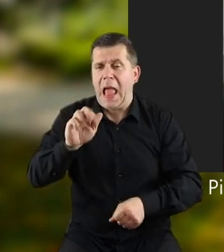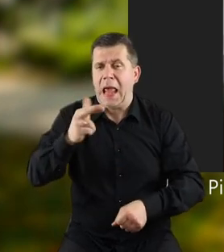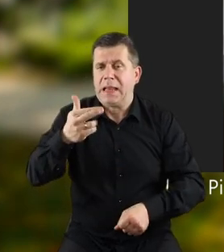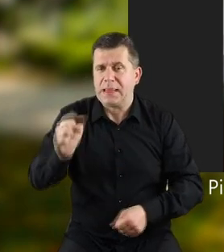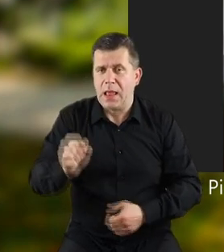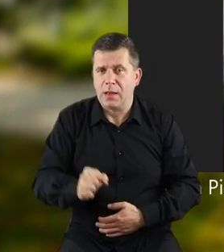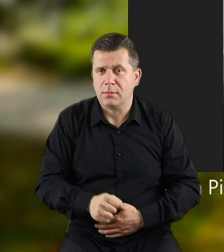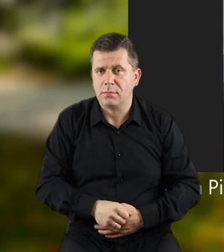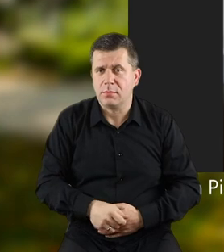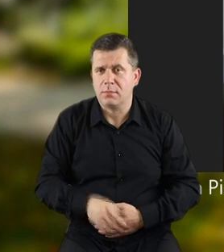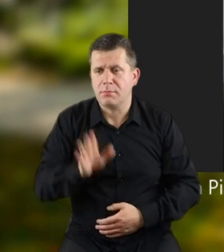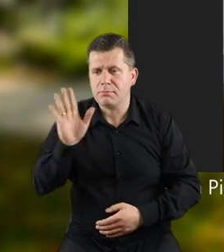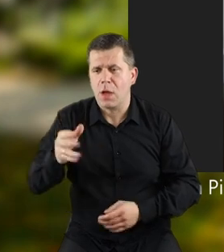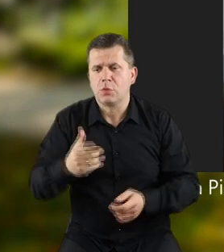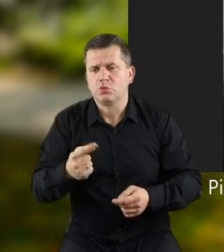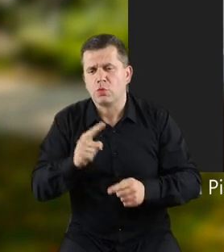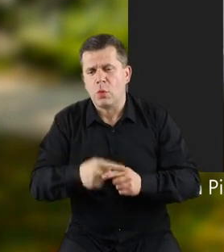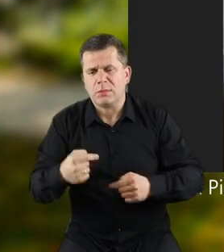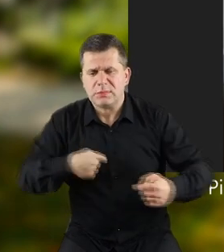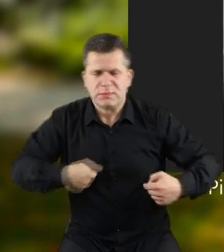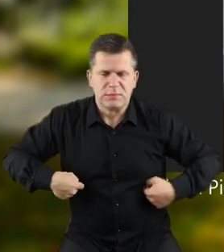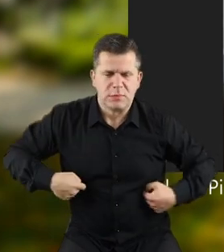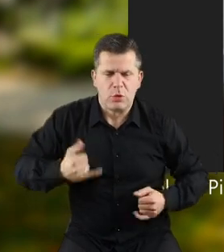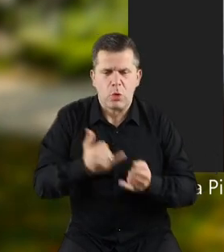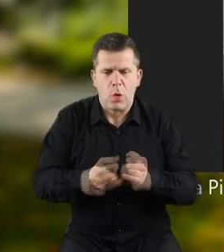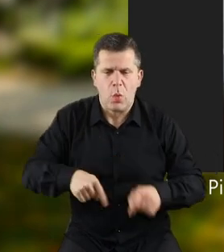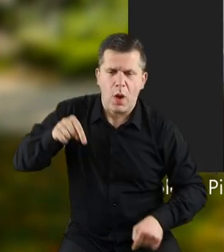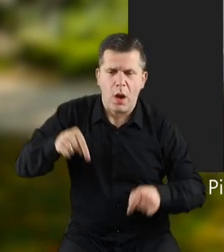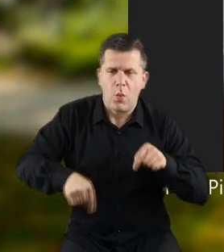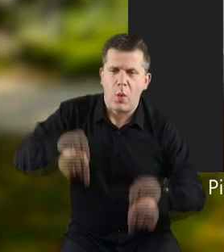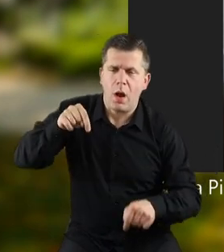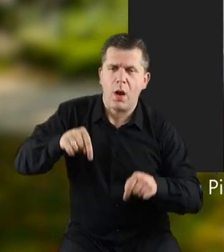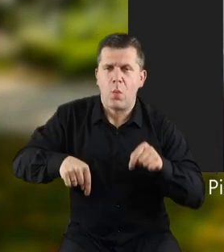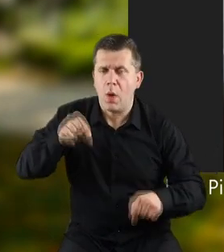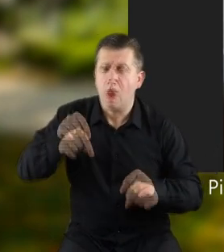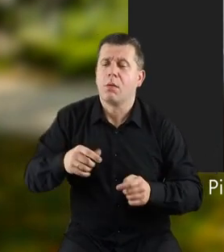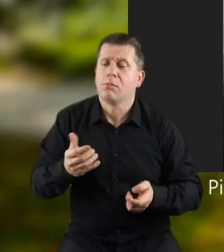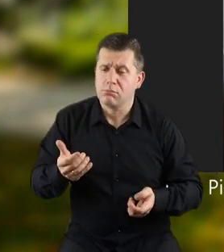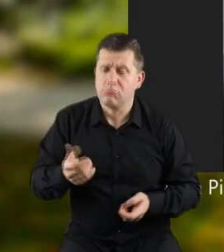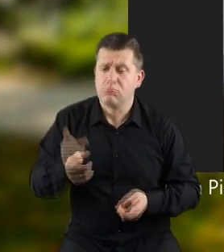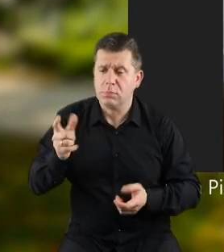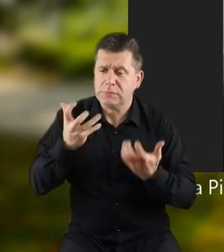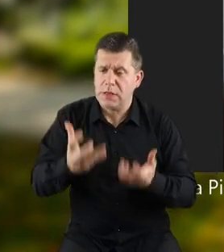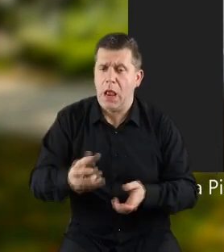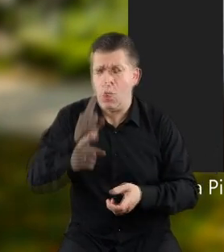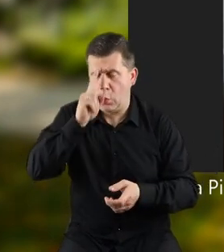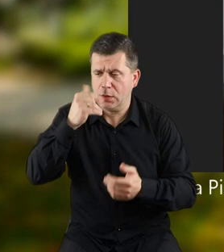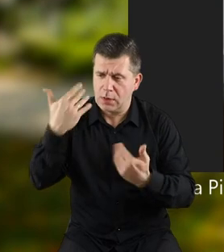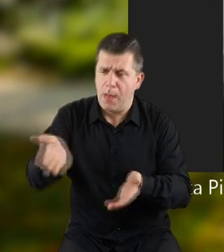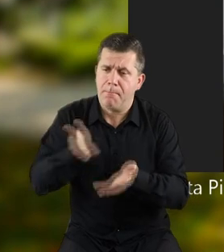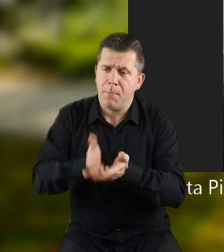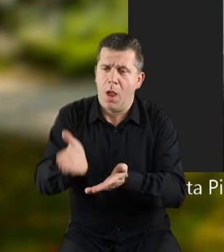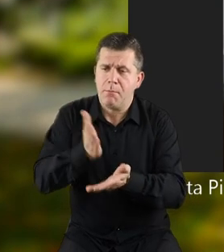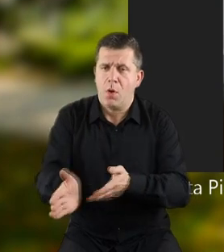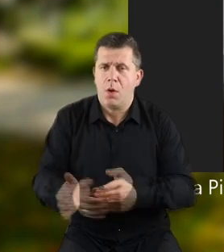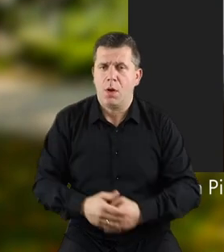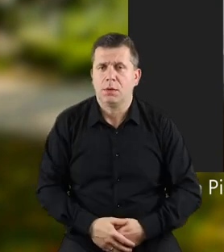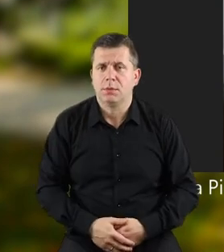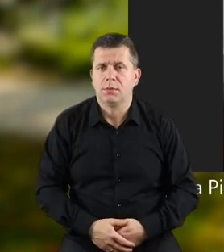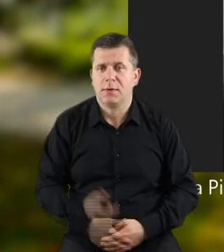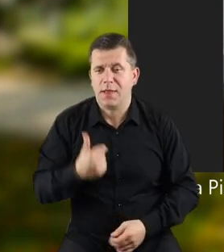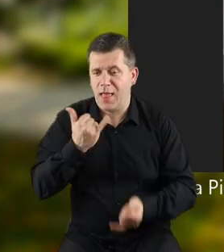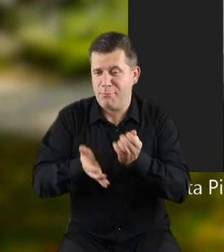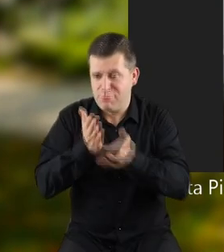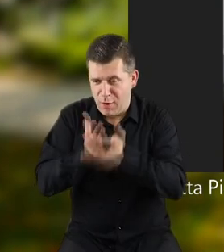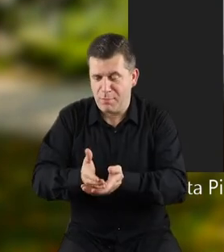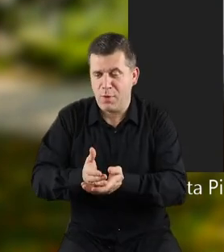sarny, kiedy stało im się konkretnie coś w nóżkę, to słuchajcie, to oczekiwały jednak od ludzi tej pomocy. I